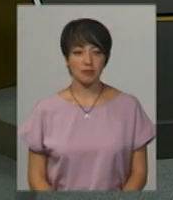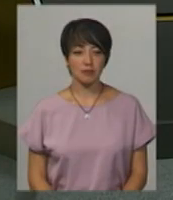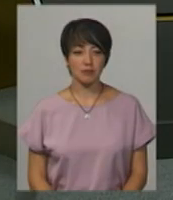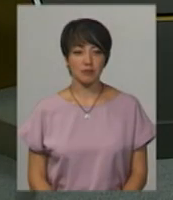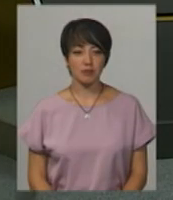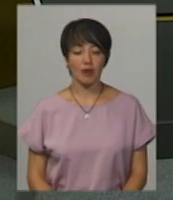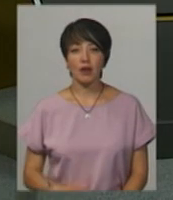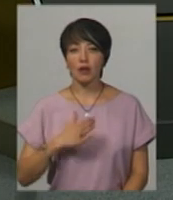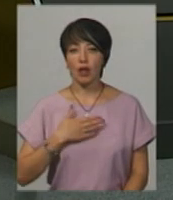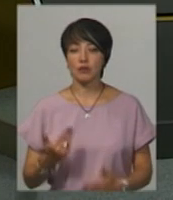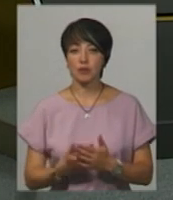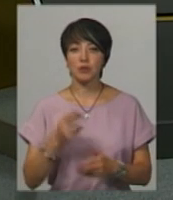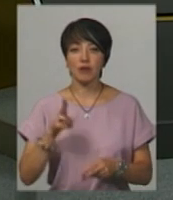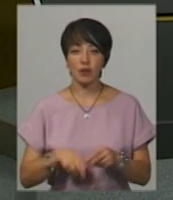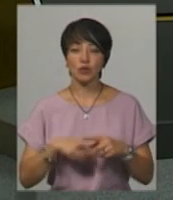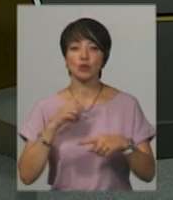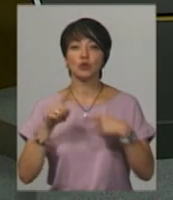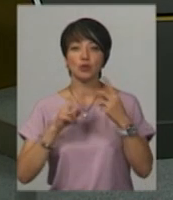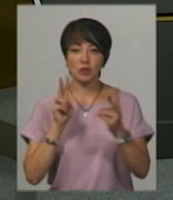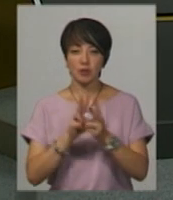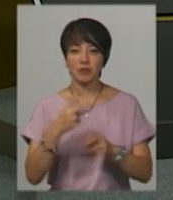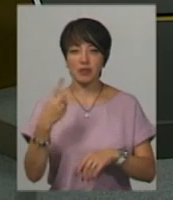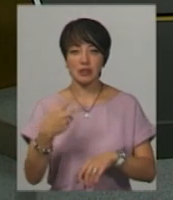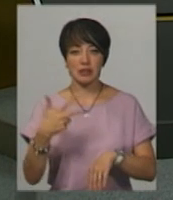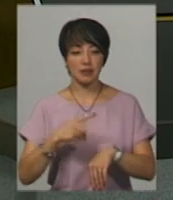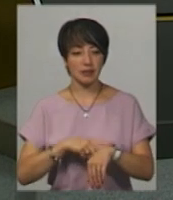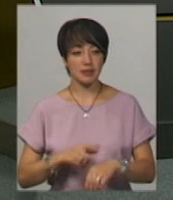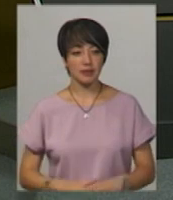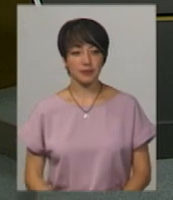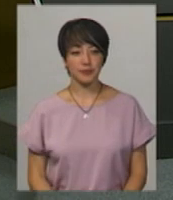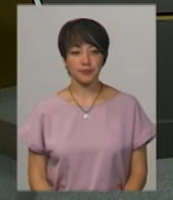Наш випуск завершено. Зустрінемося о 20.30.